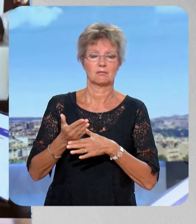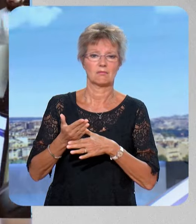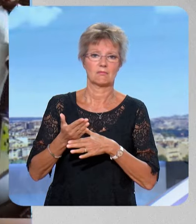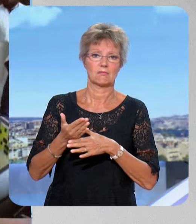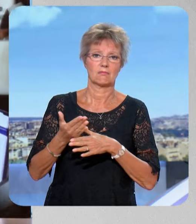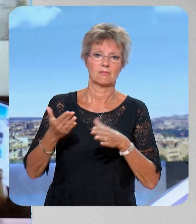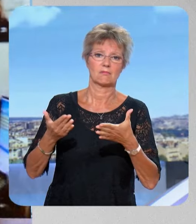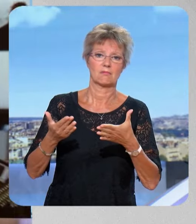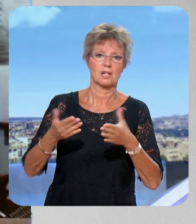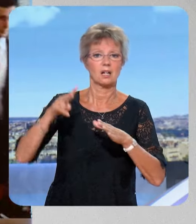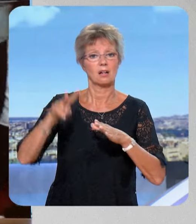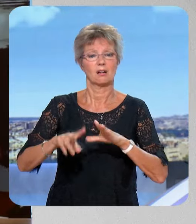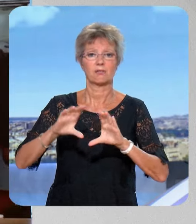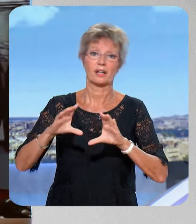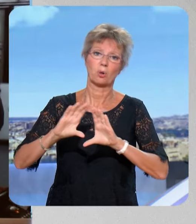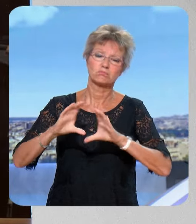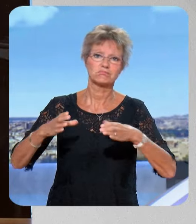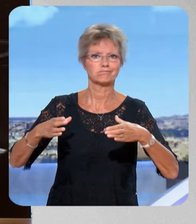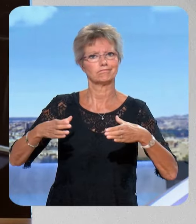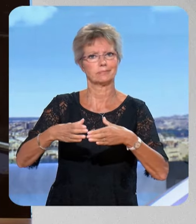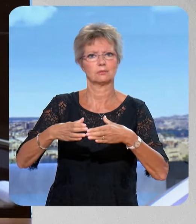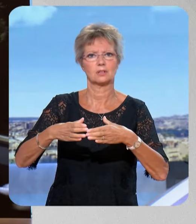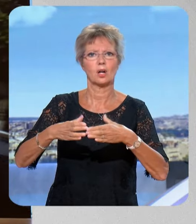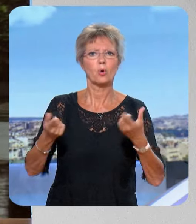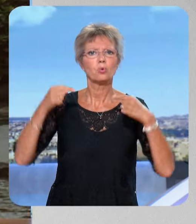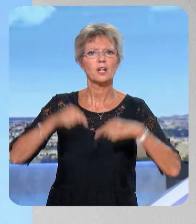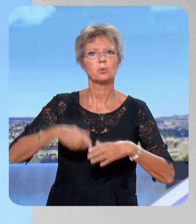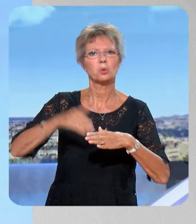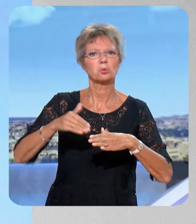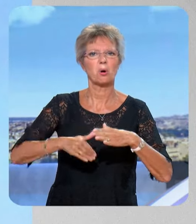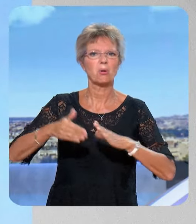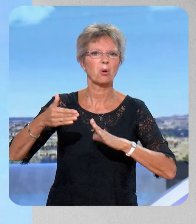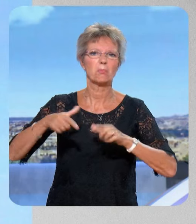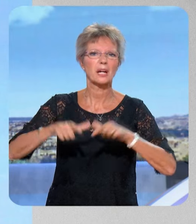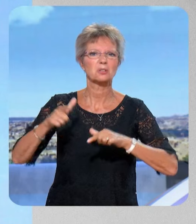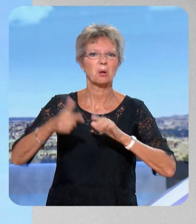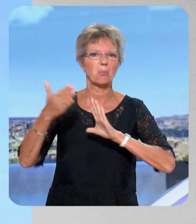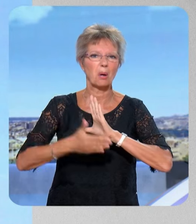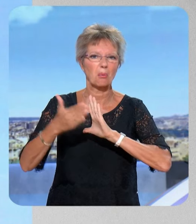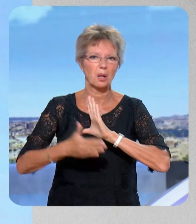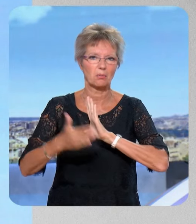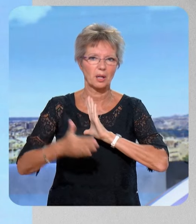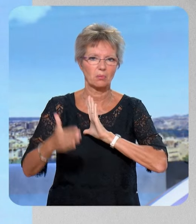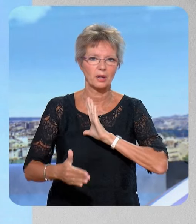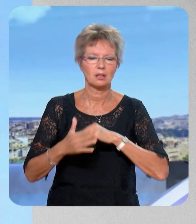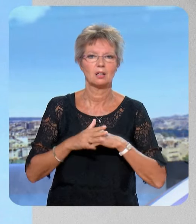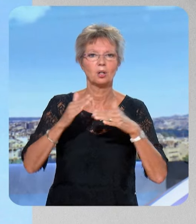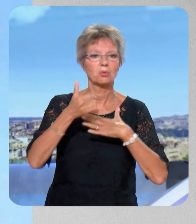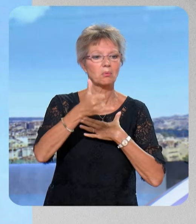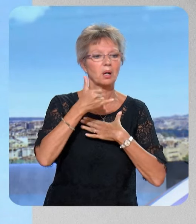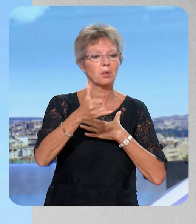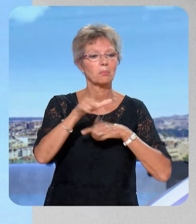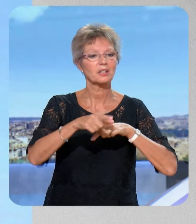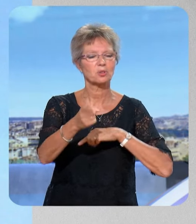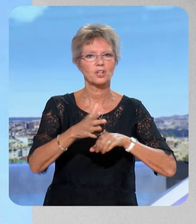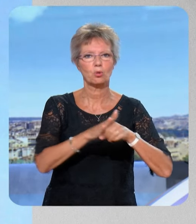le plus grand perdant de cette élection. En fait, c un gouvernement perdant. Et on nous dit, parce qu'il va donner des coups de téléphone à des possibilités de gauche, il s'ouvre à gauche. Moi, ce